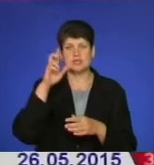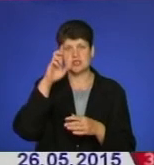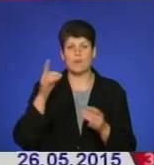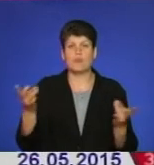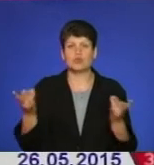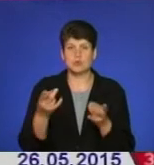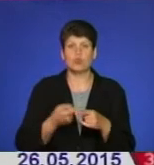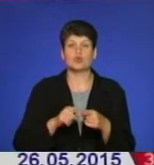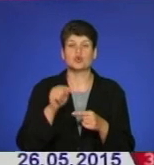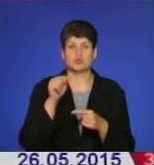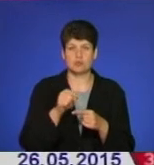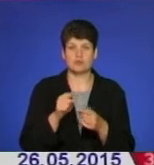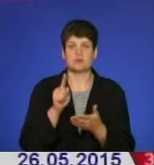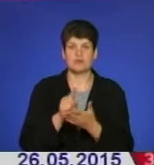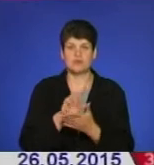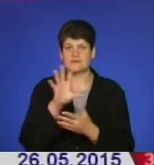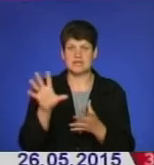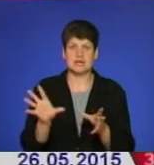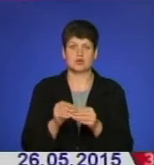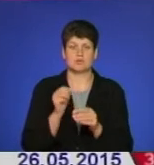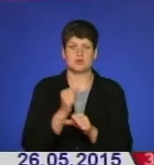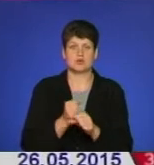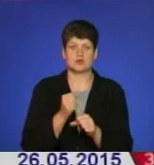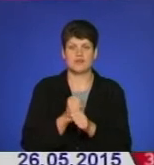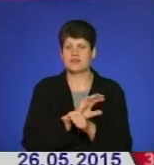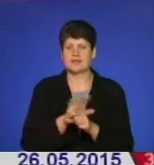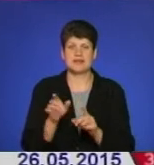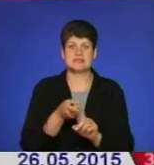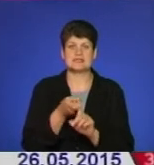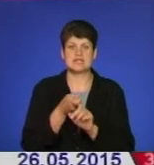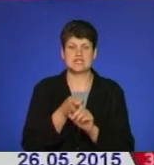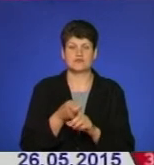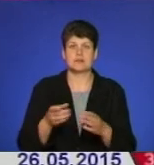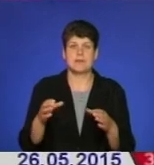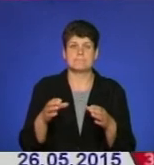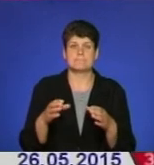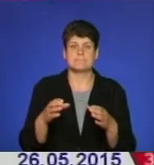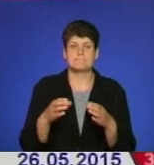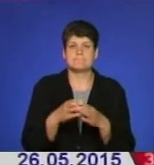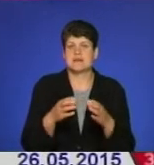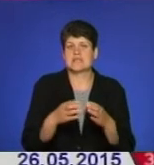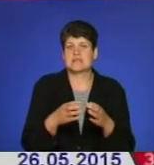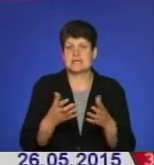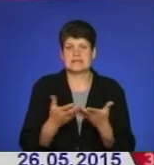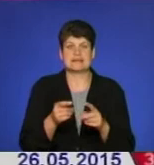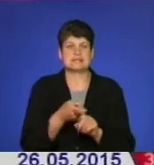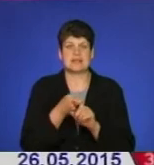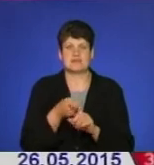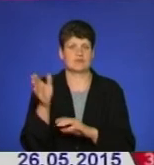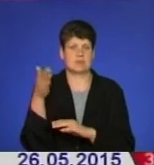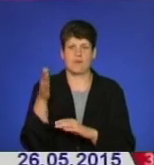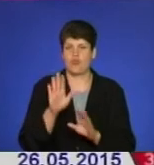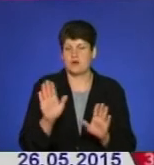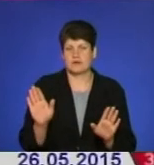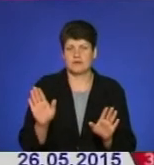цього, ми маємо всі разом працювати. Незалежно від партійної приналежності, незалежно від прапорів. Ми